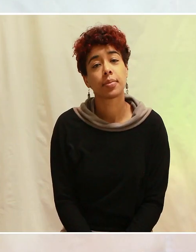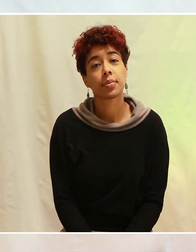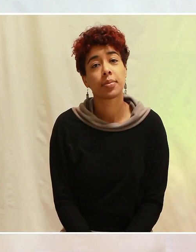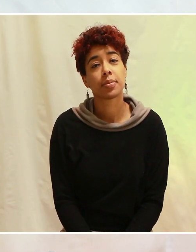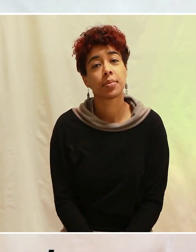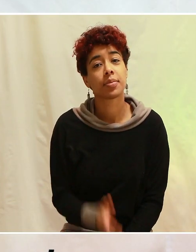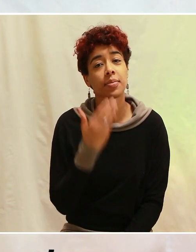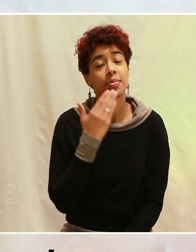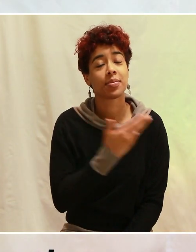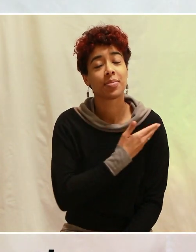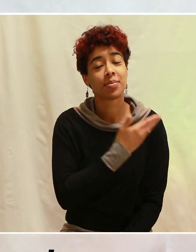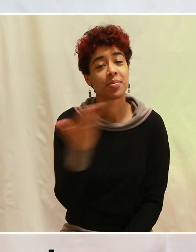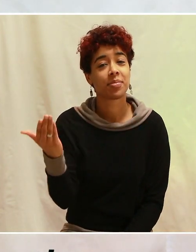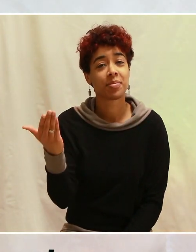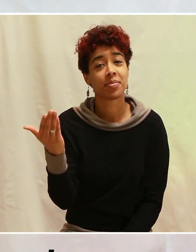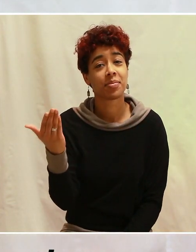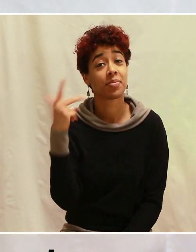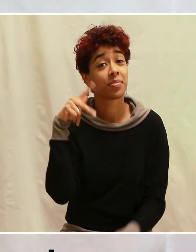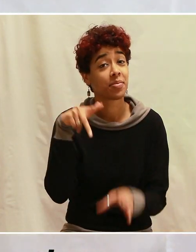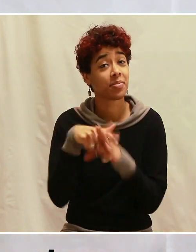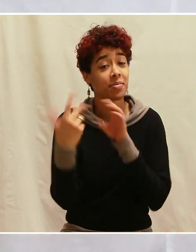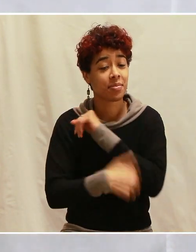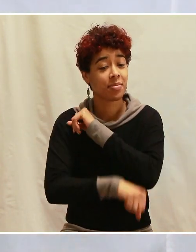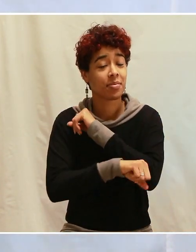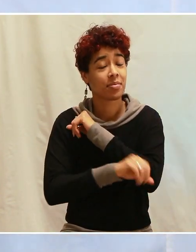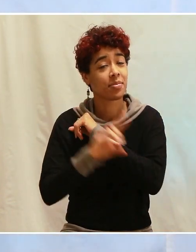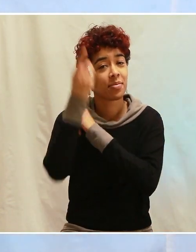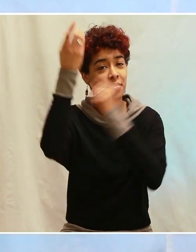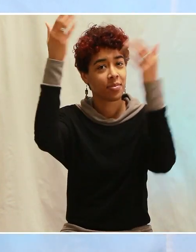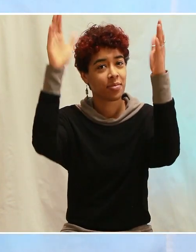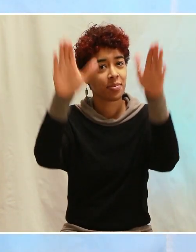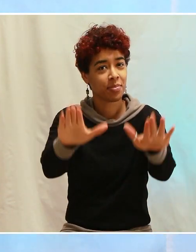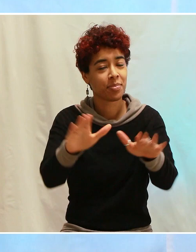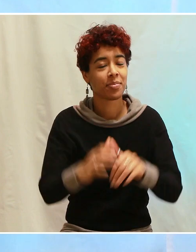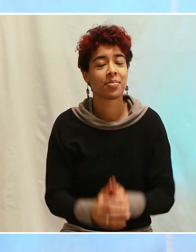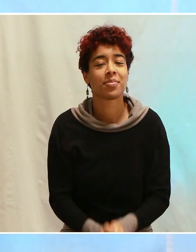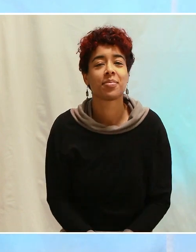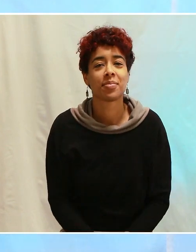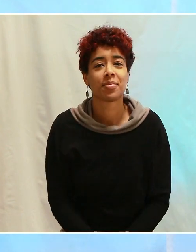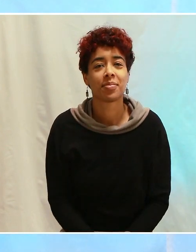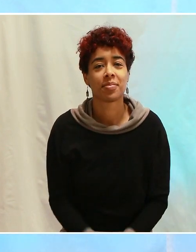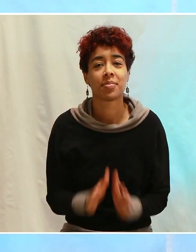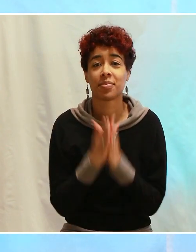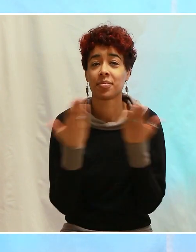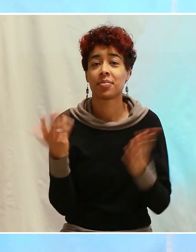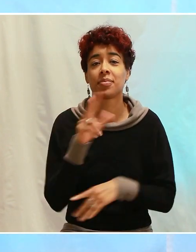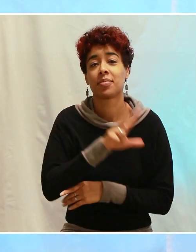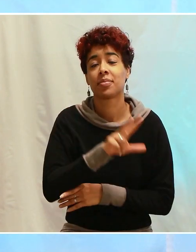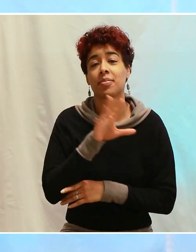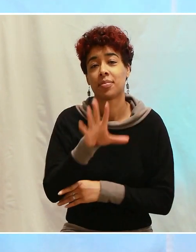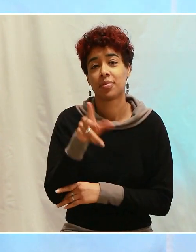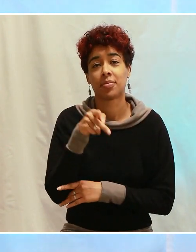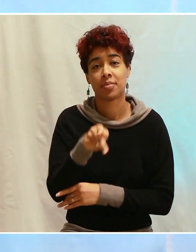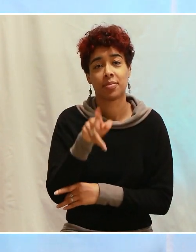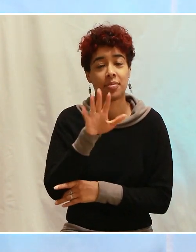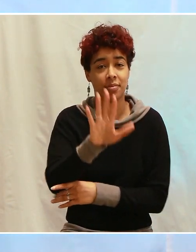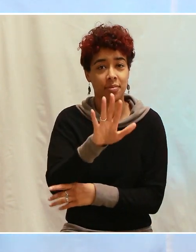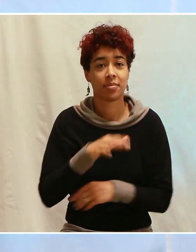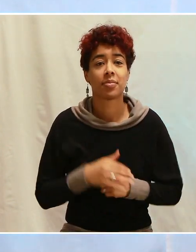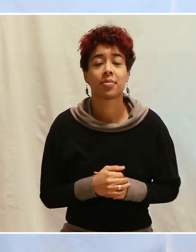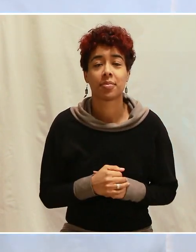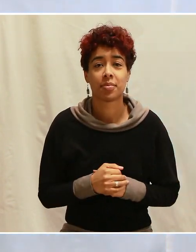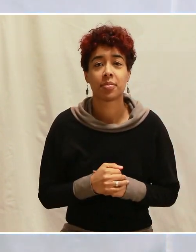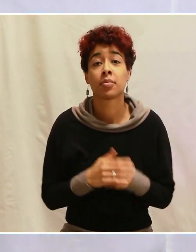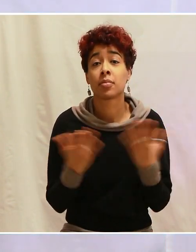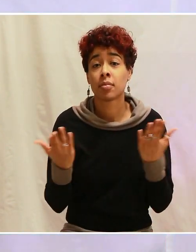Bonjour à tous et à toutes, en ce début de semaine, que Dieu vous bénisse. Genèse 35, verset 5, je vais le prendre en